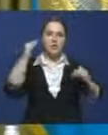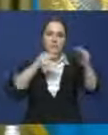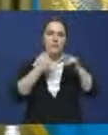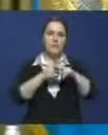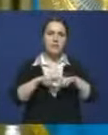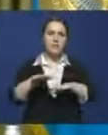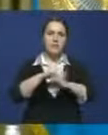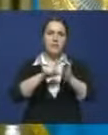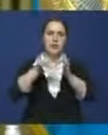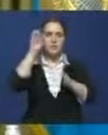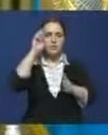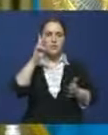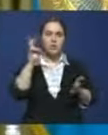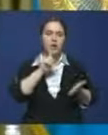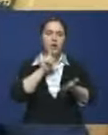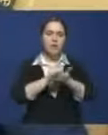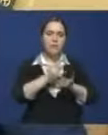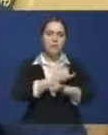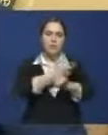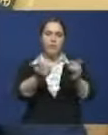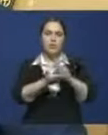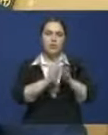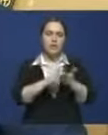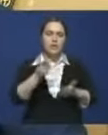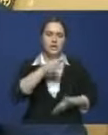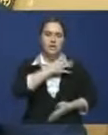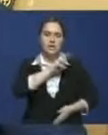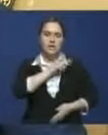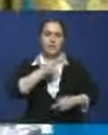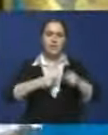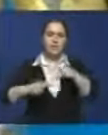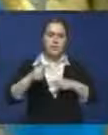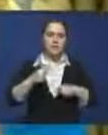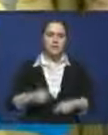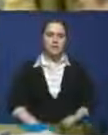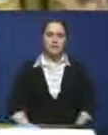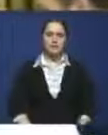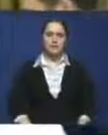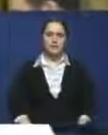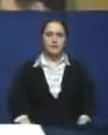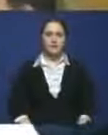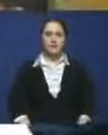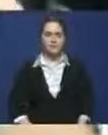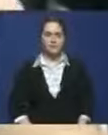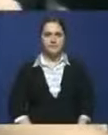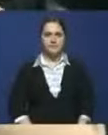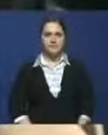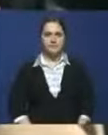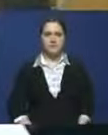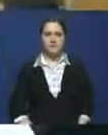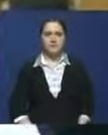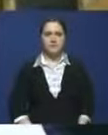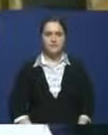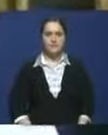государству со своей стороны нужно создавать все необходимые условия для эффективной работы предпринимателей. Я думаю